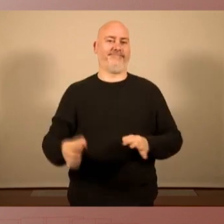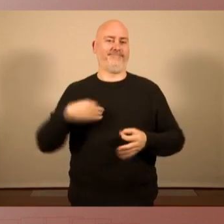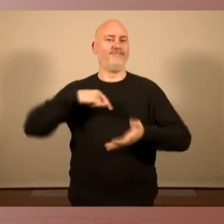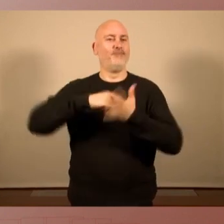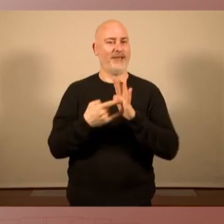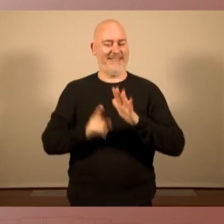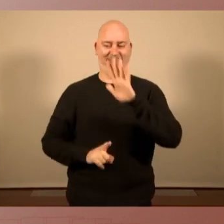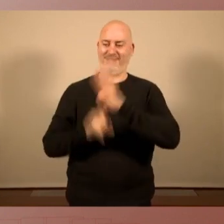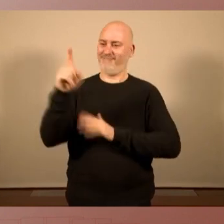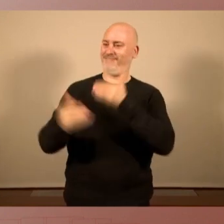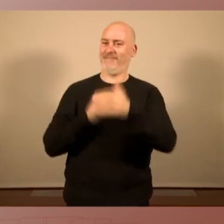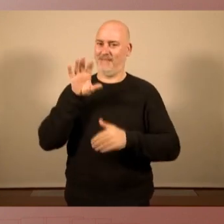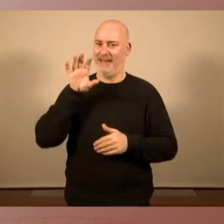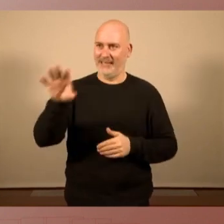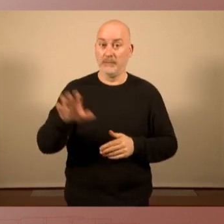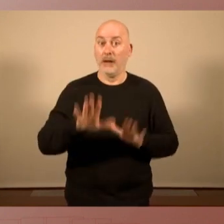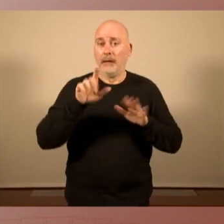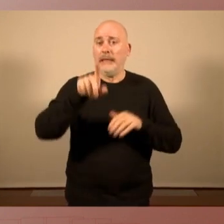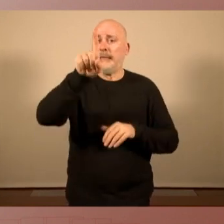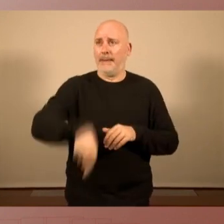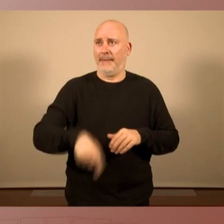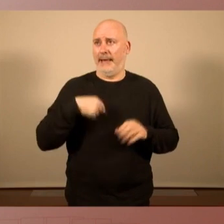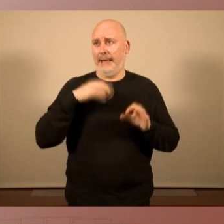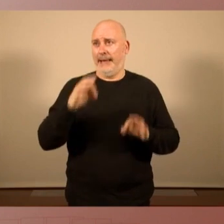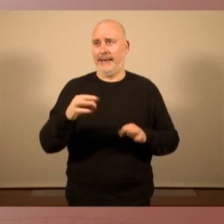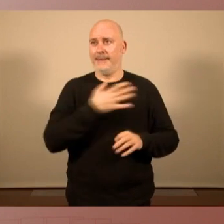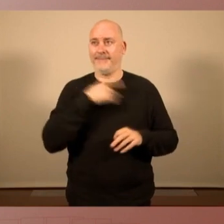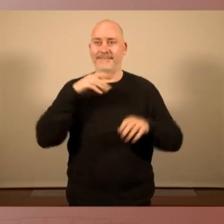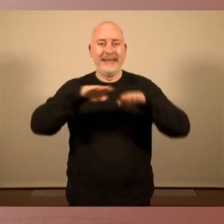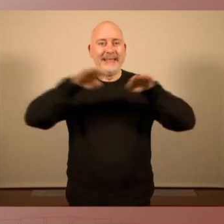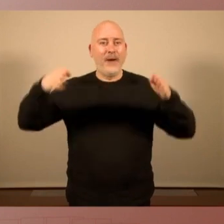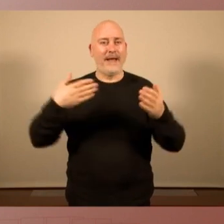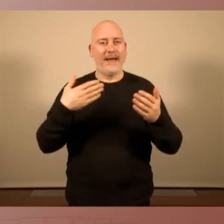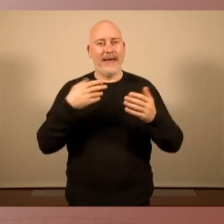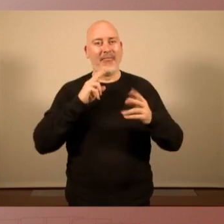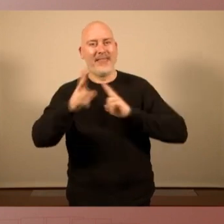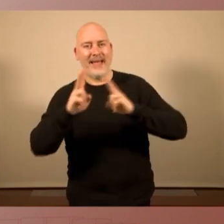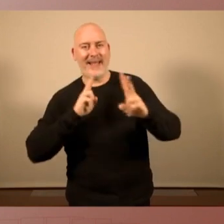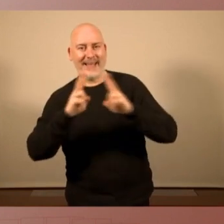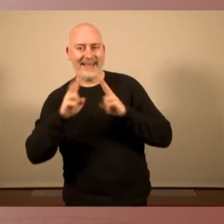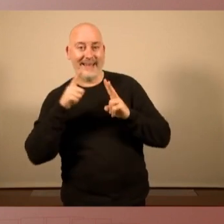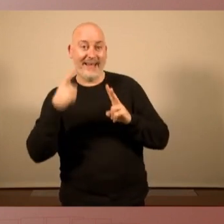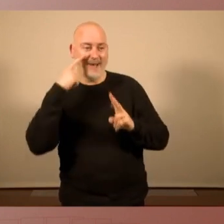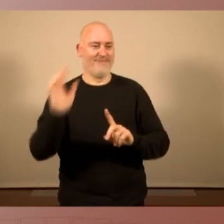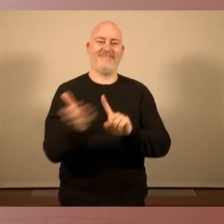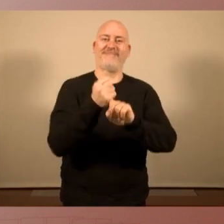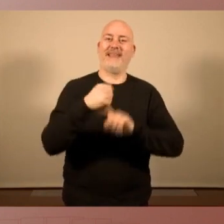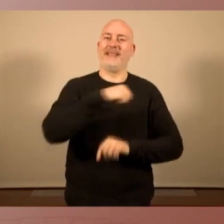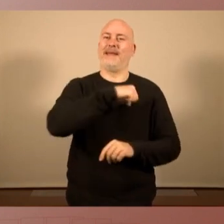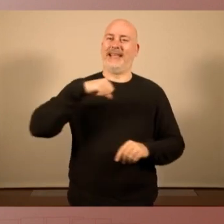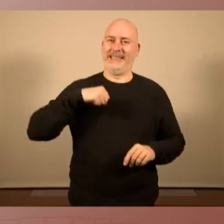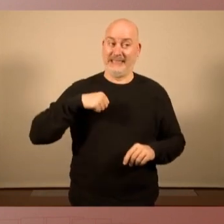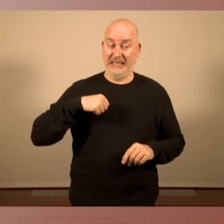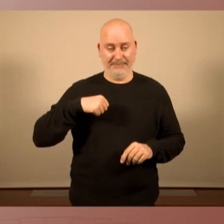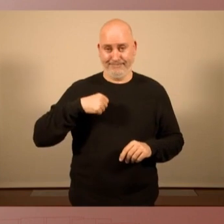també volem recordar que nosaltres no creiem que sigui a partir de la taula de diàleg que podrem aconseguir fer efectiva aquesta independència. No perquè nosaltres no